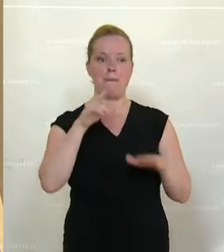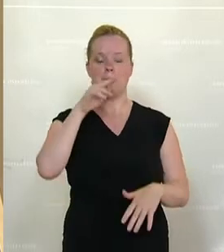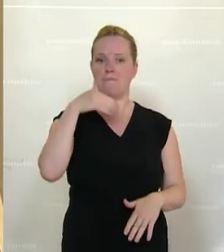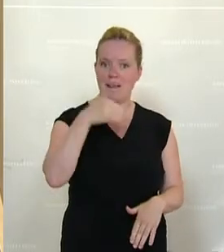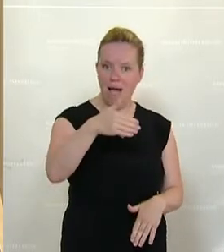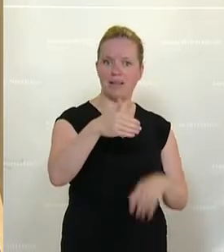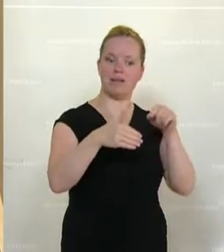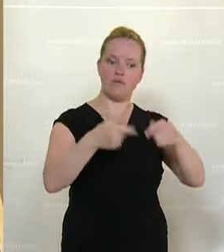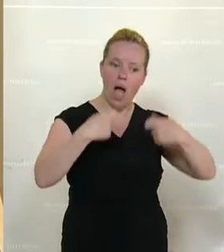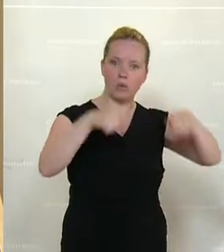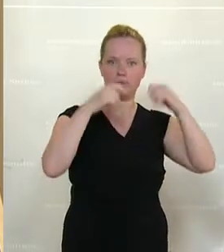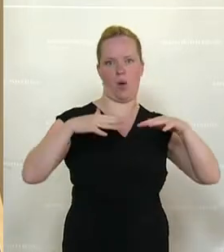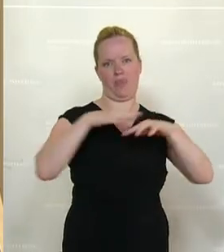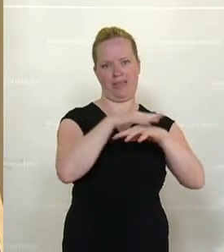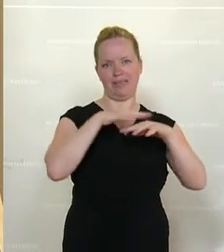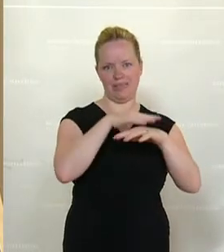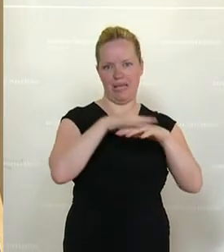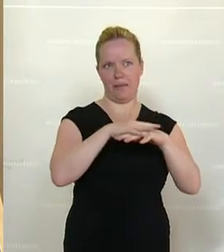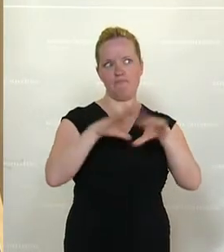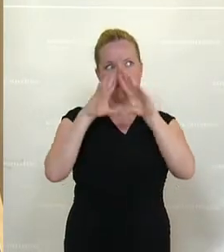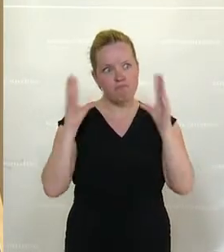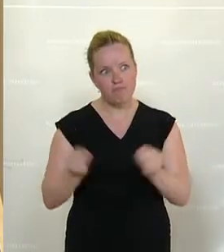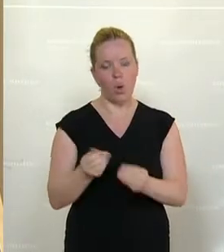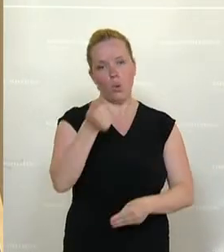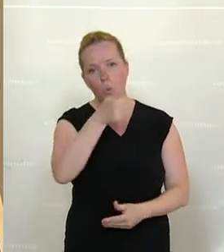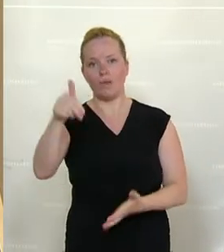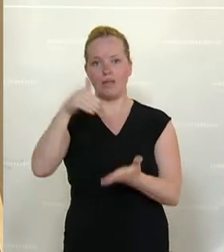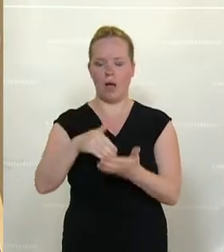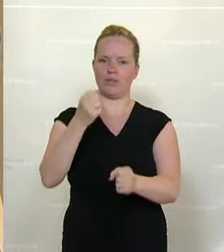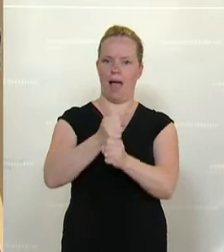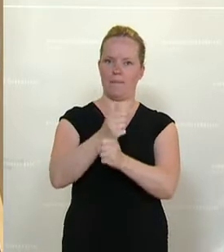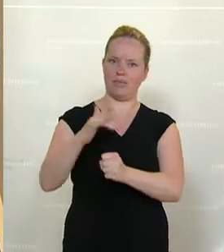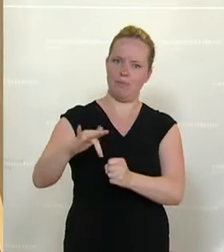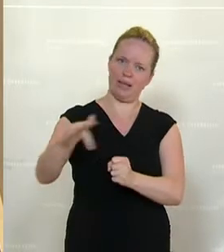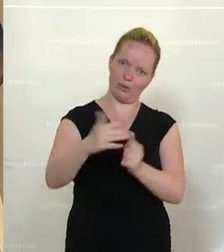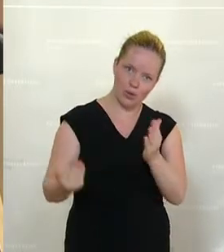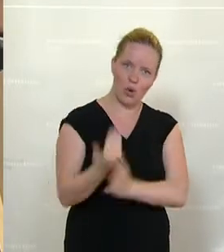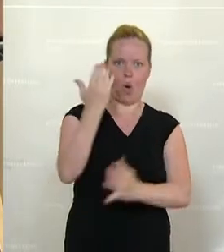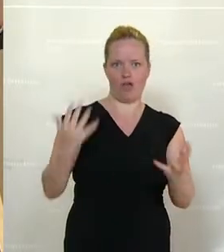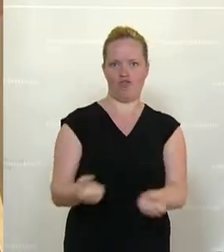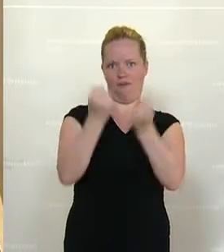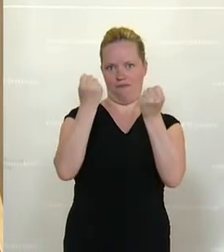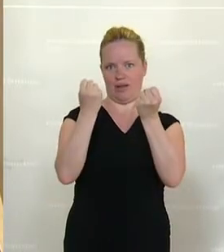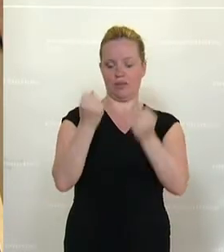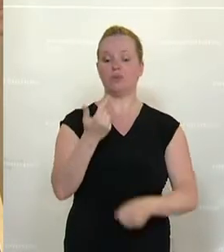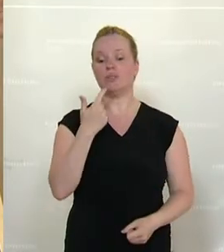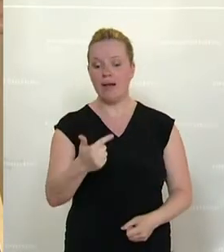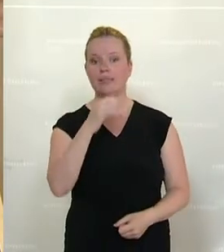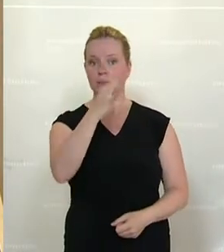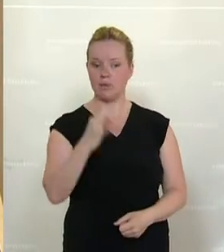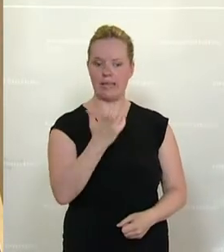Und damit schaffen und sichern wir 100.000 Arbeitsplätze in diesem Lande und davon 20 Prozent bei den